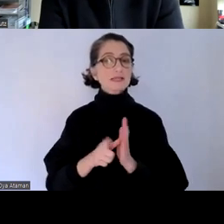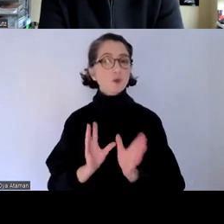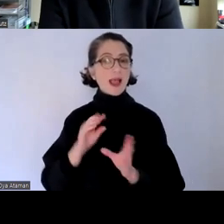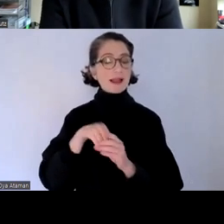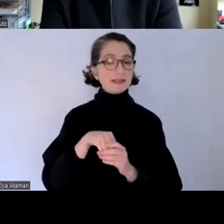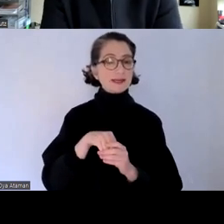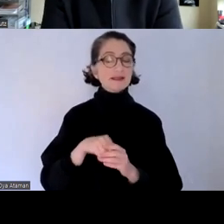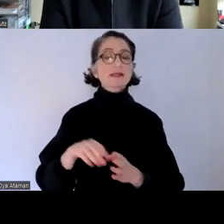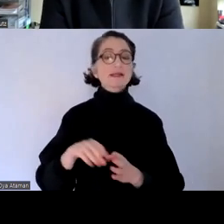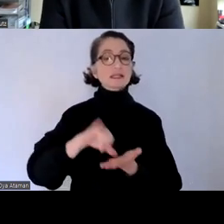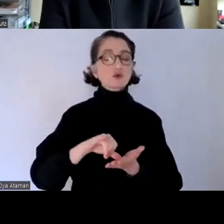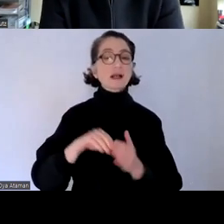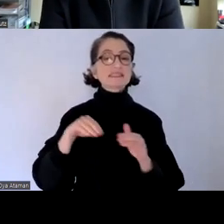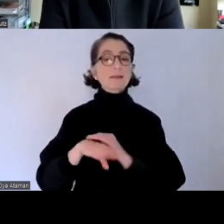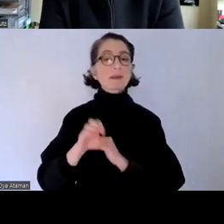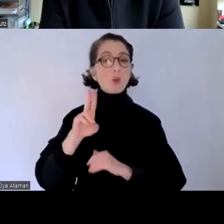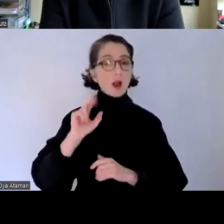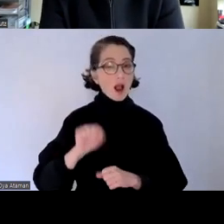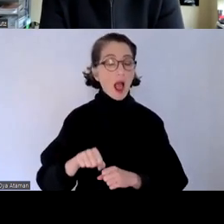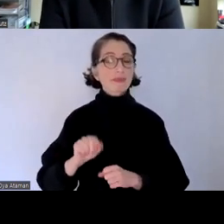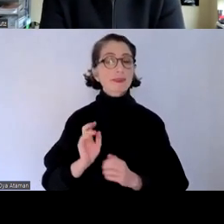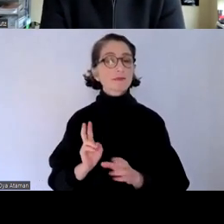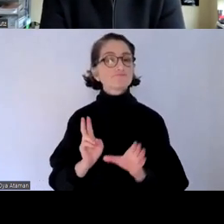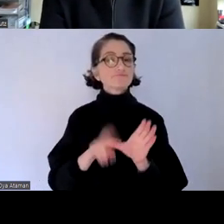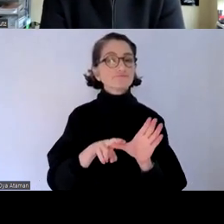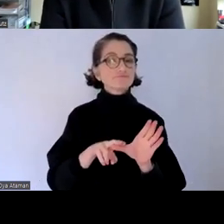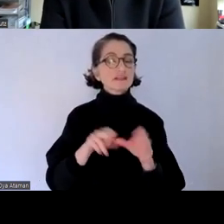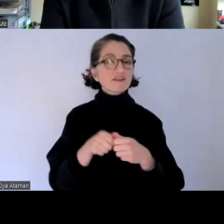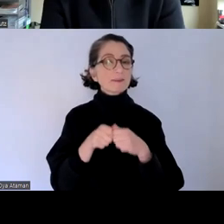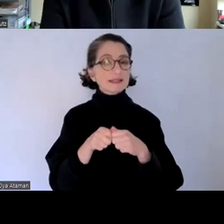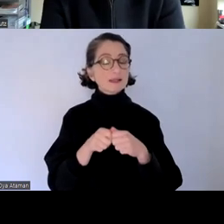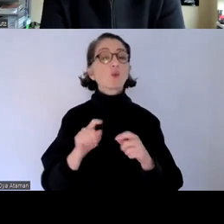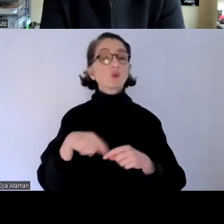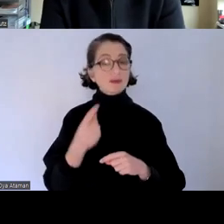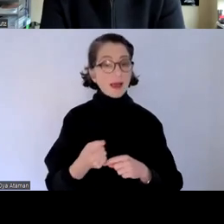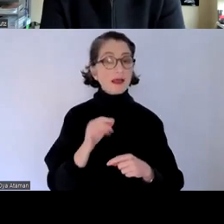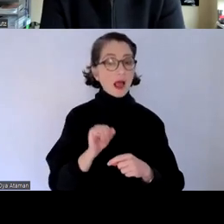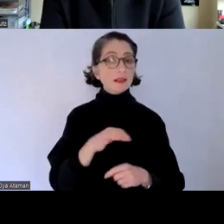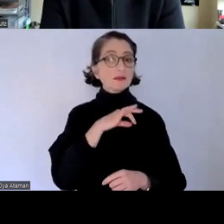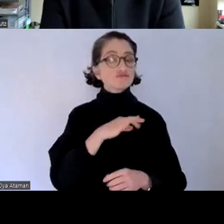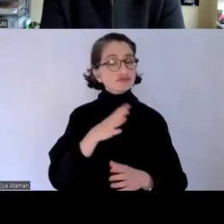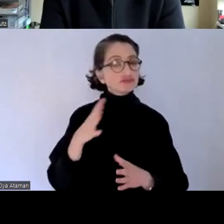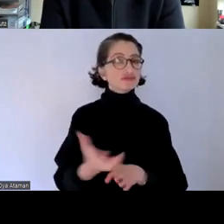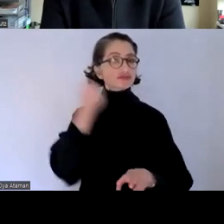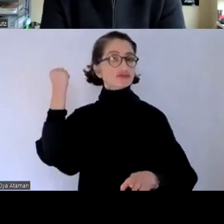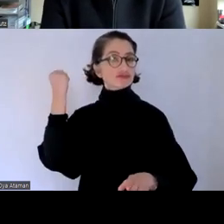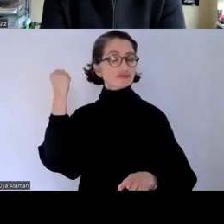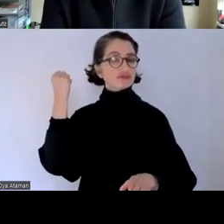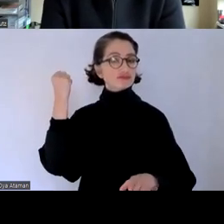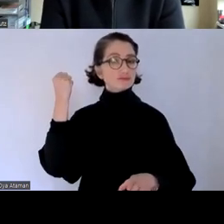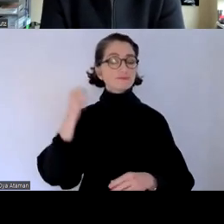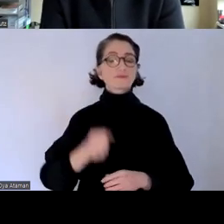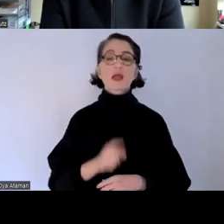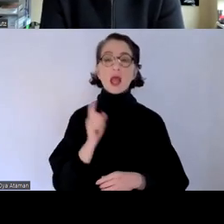zentrum sassel eu verbinden können und dann von diesem zentrum profitieren können es geht auch